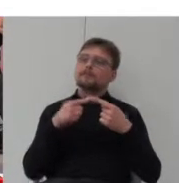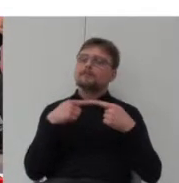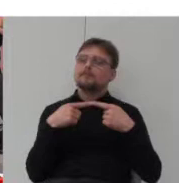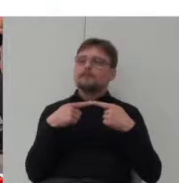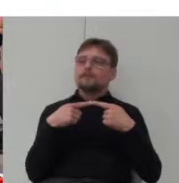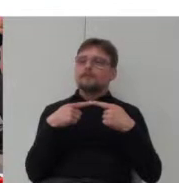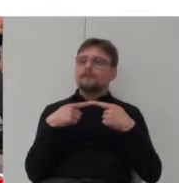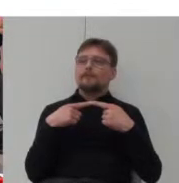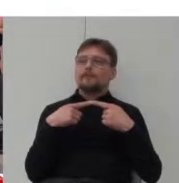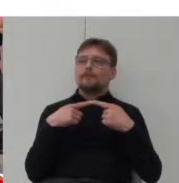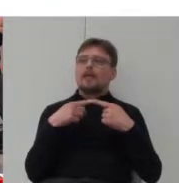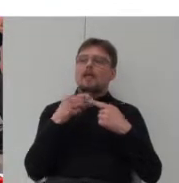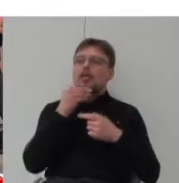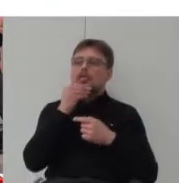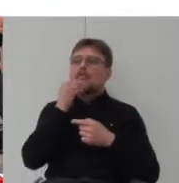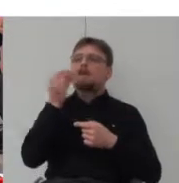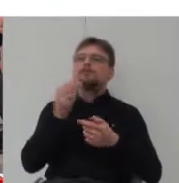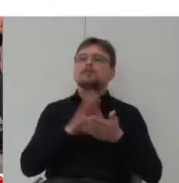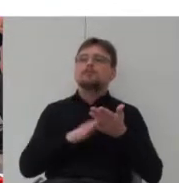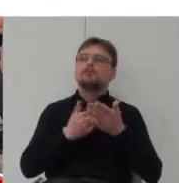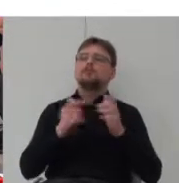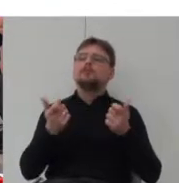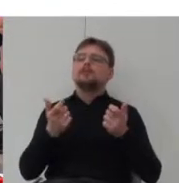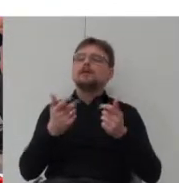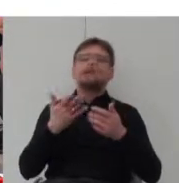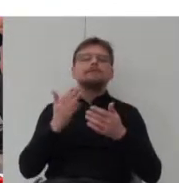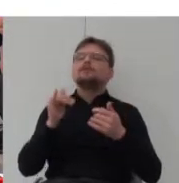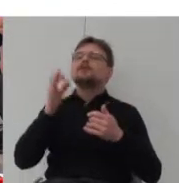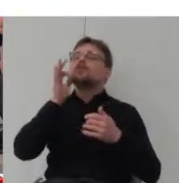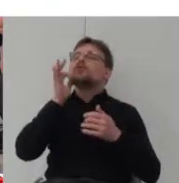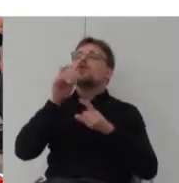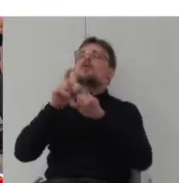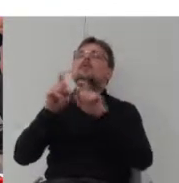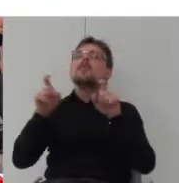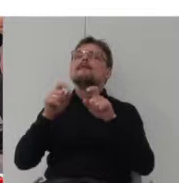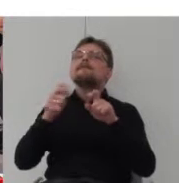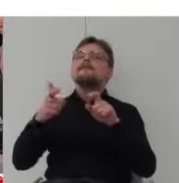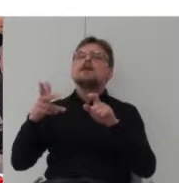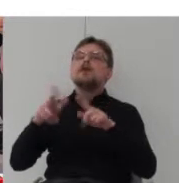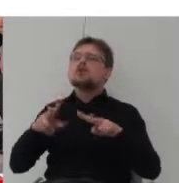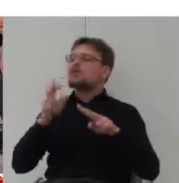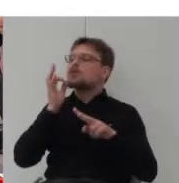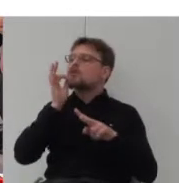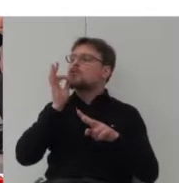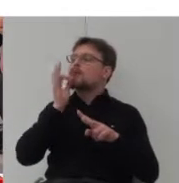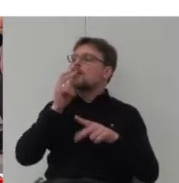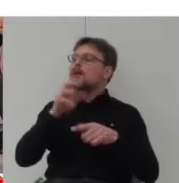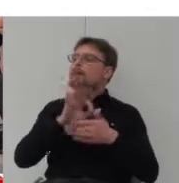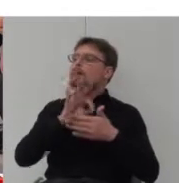Pewnie najlepszym takim przykładem byłby jakiś idealny budynek wielorodzinny, czyli znakomicie zaprojektowany z